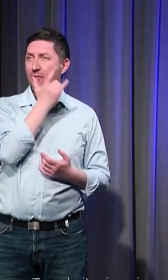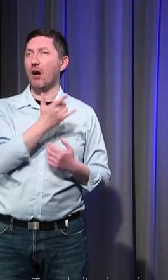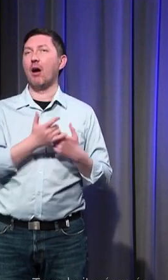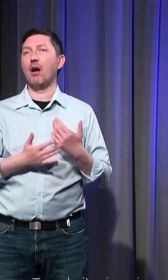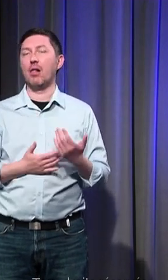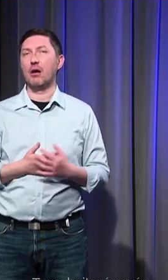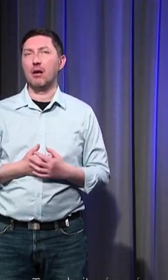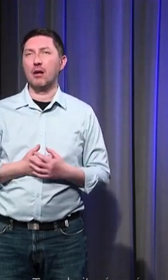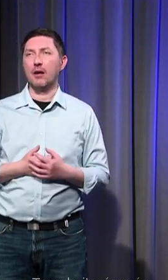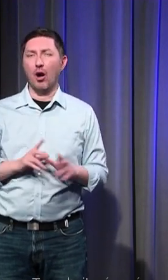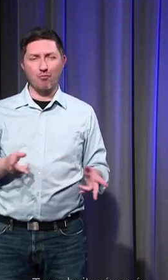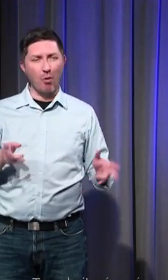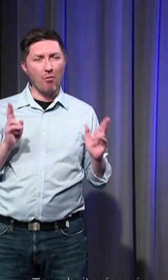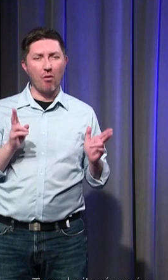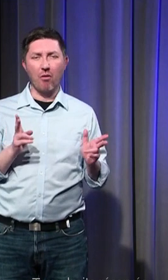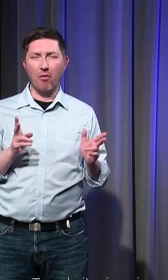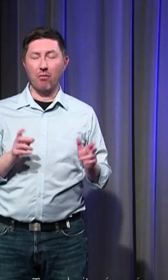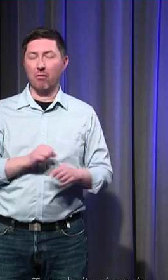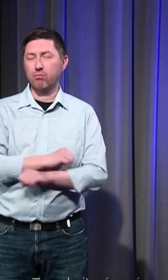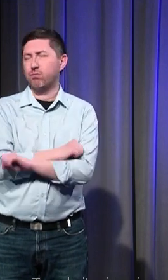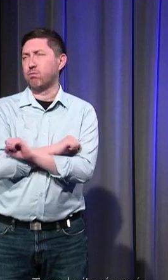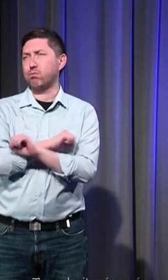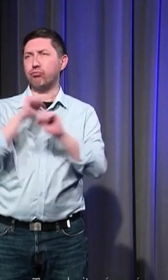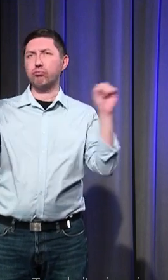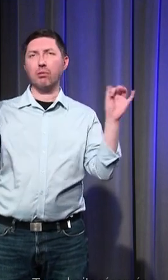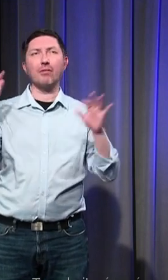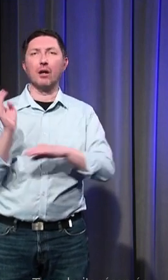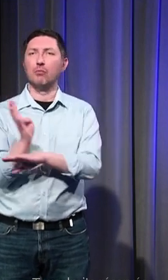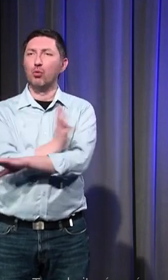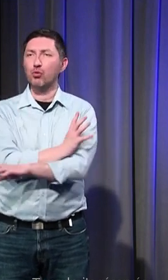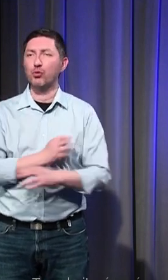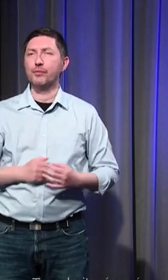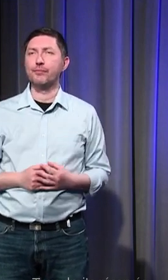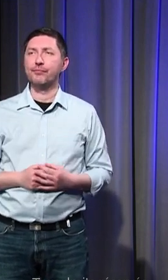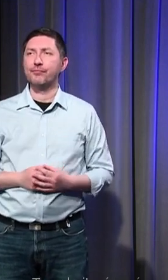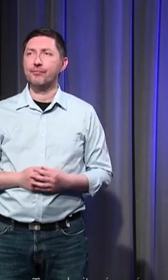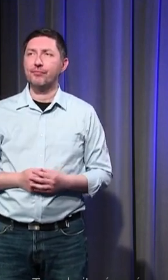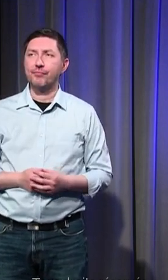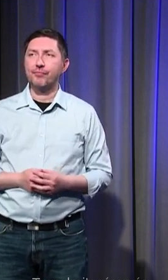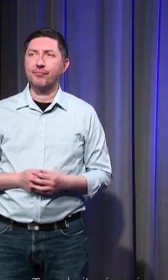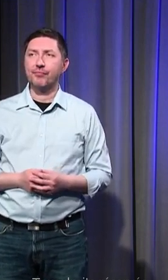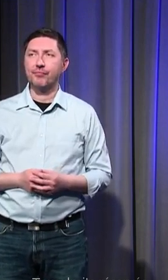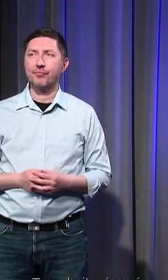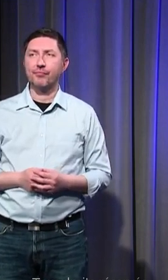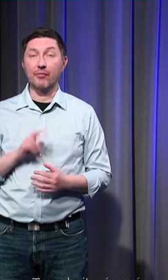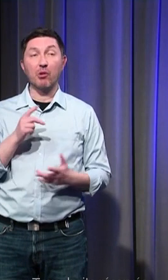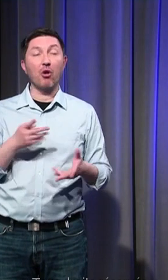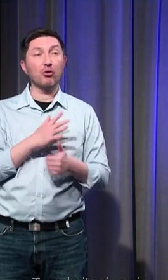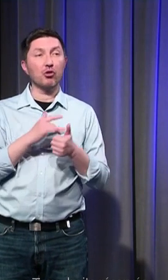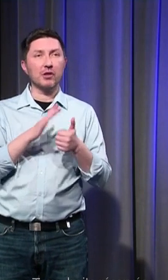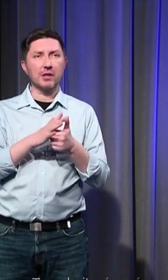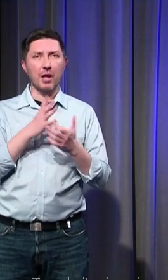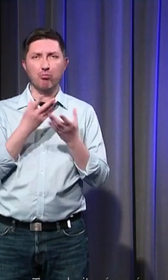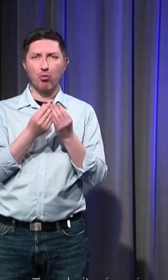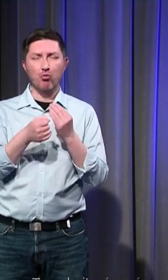où il y a comme une sorte d'explosion émotionnelle dans cette société extrêmement